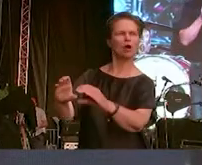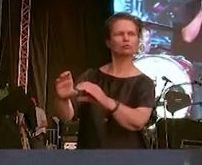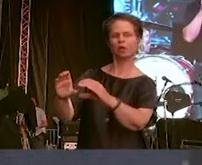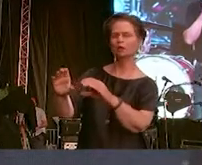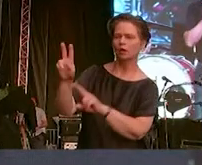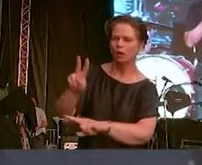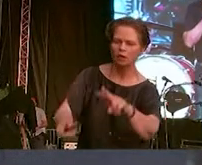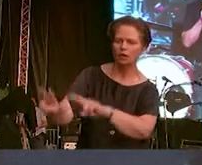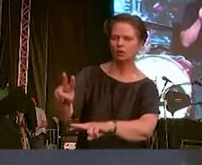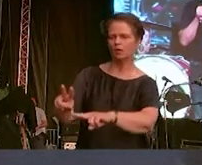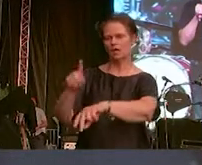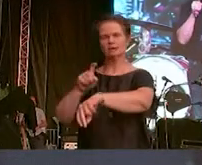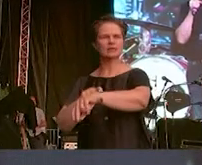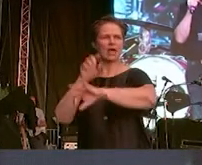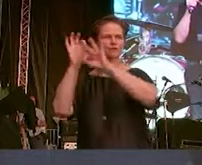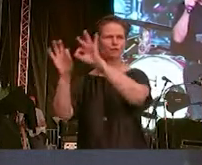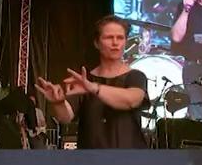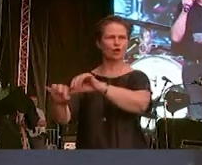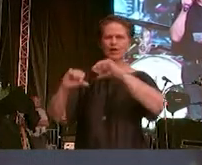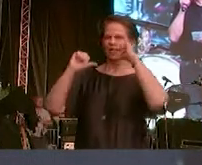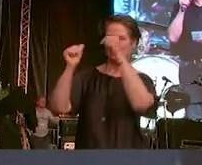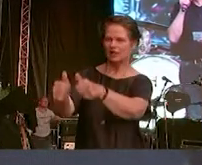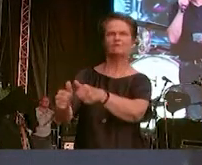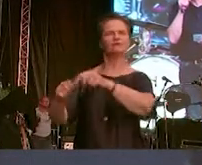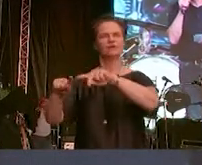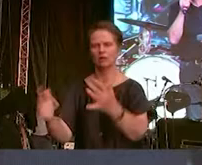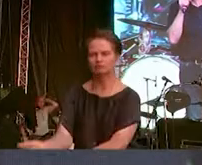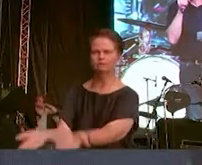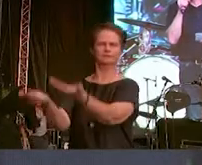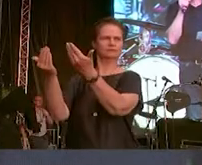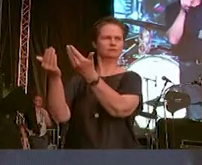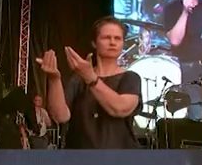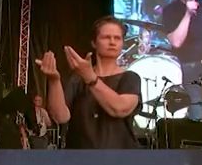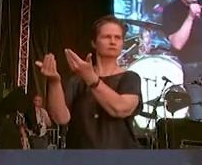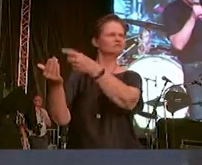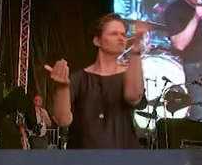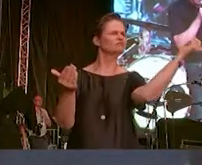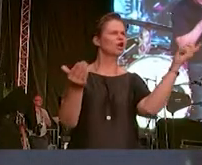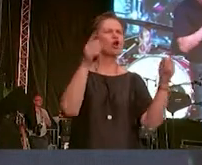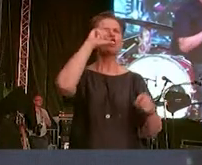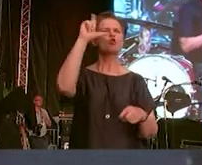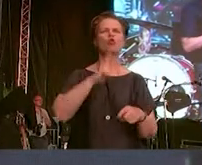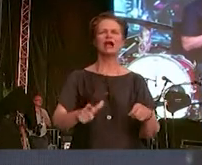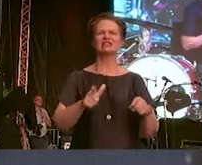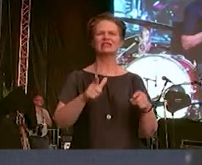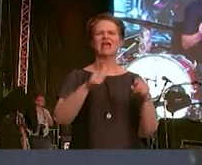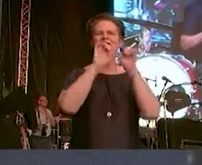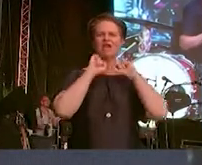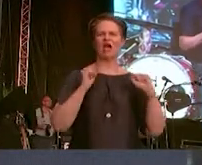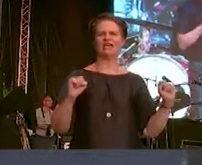sich, nimmt sich Zeit, hilft ihm wieder auf die Beine. Wer will, kann das im Lukas-Evangelium mal nachlesen.